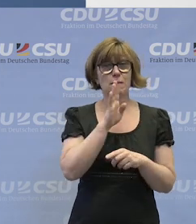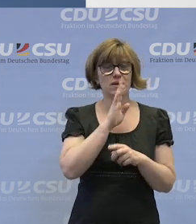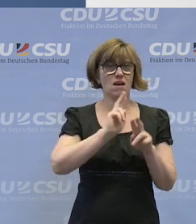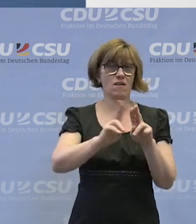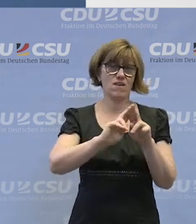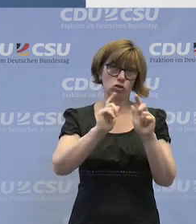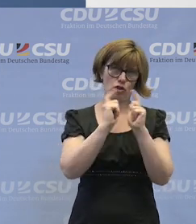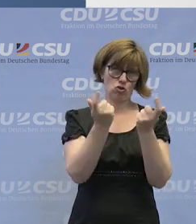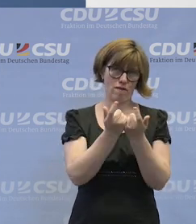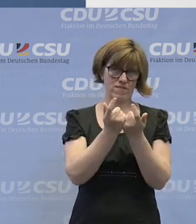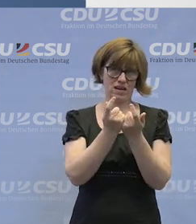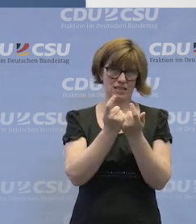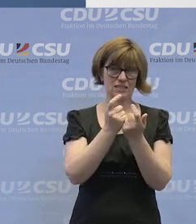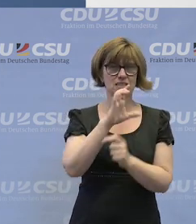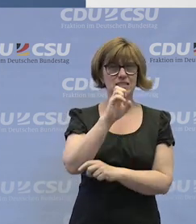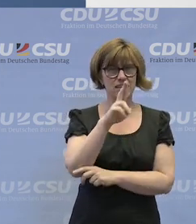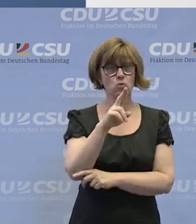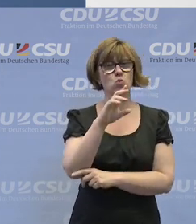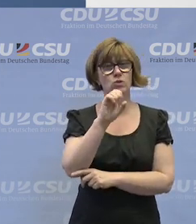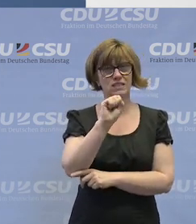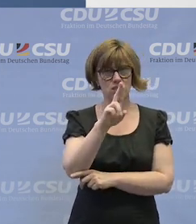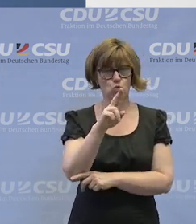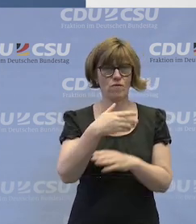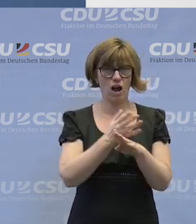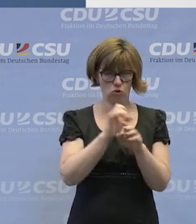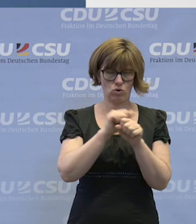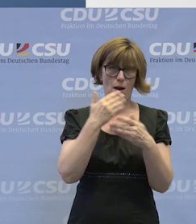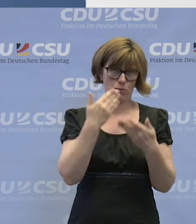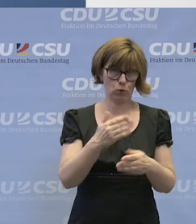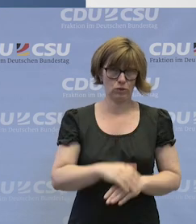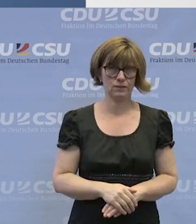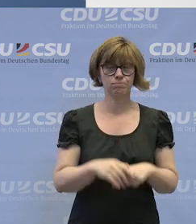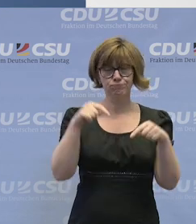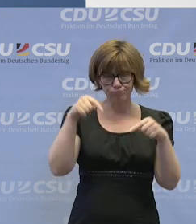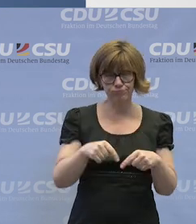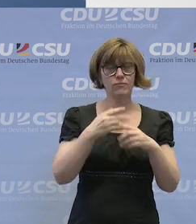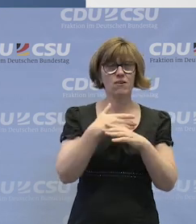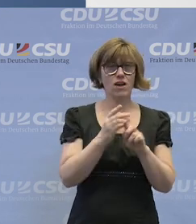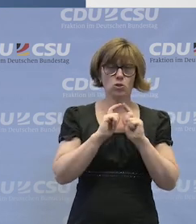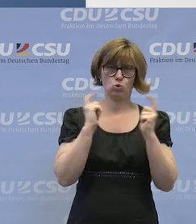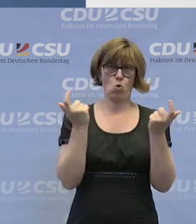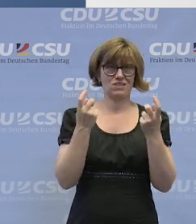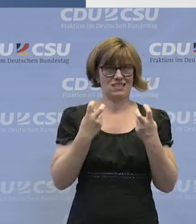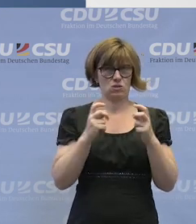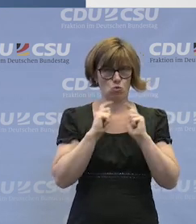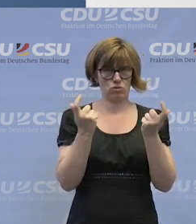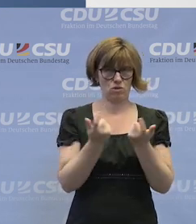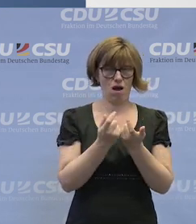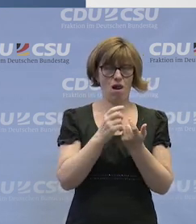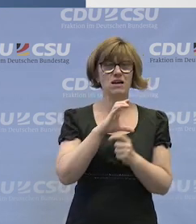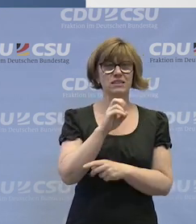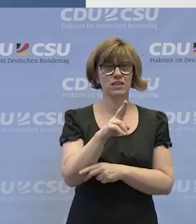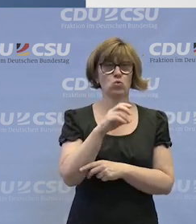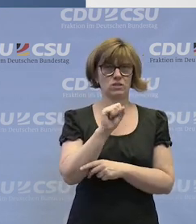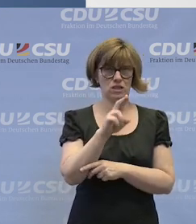Werkstattkonferenz der CDU-CSU-Fraktion begrüßen zu dürfen. Hier im Fraktionssitzungssaal der CDU